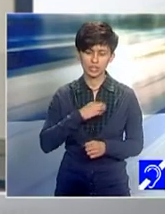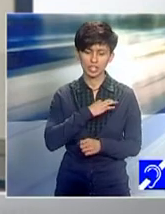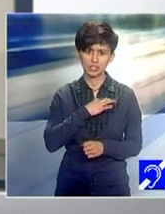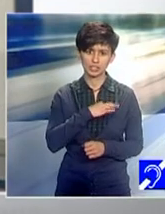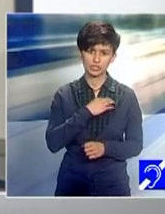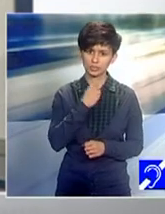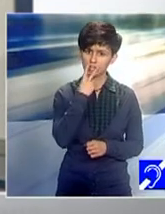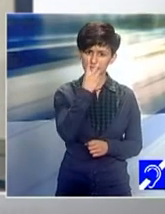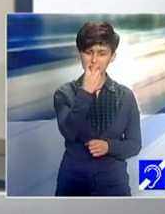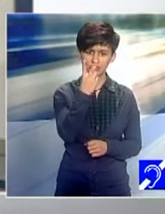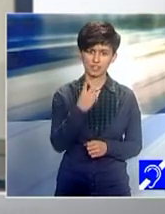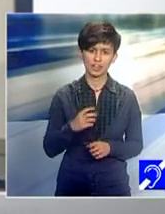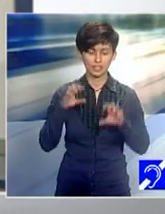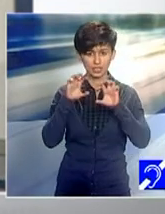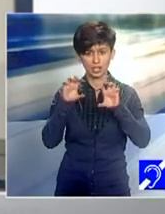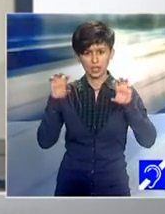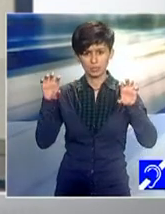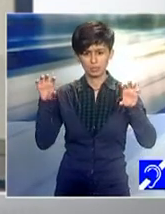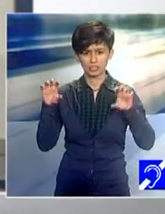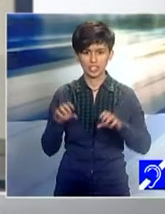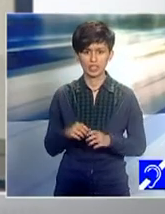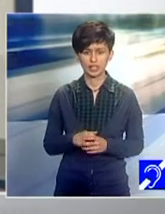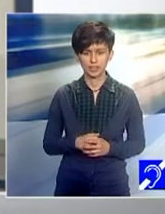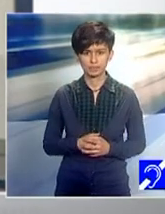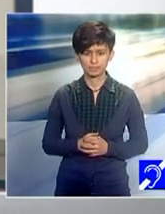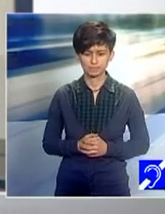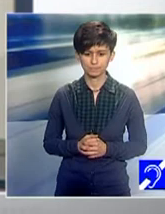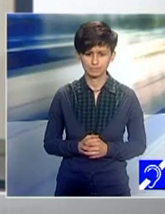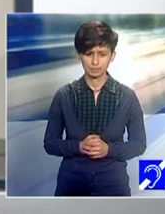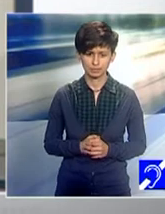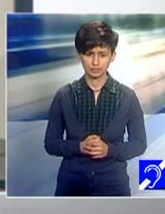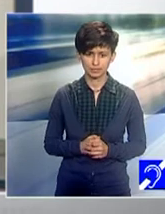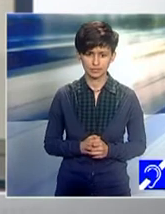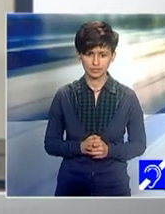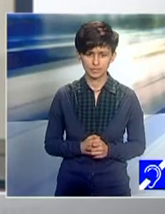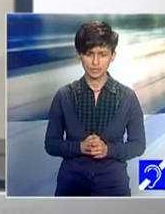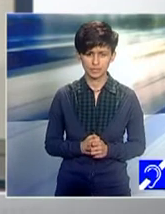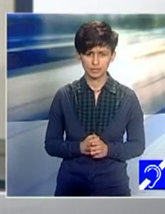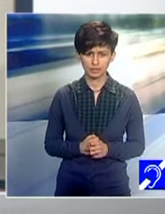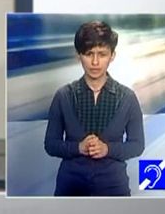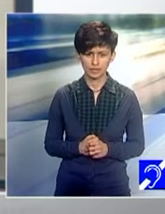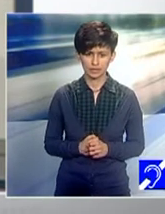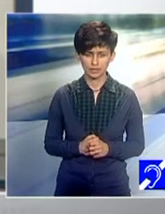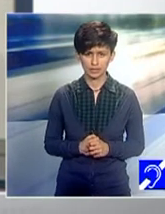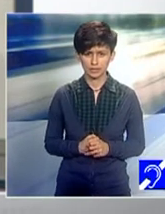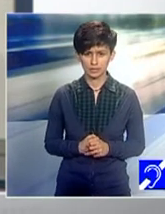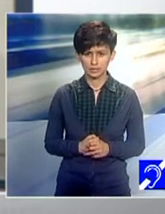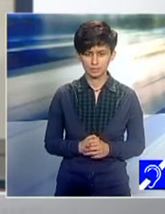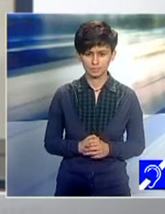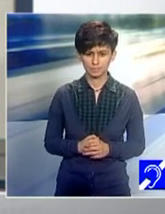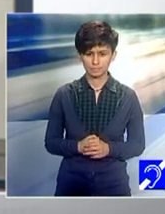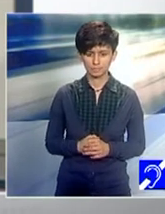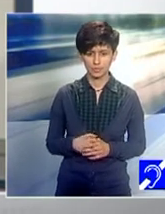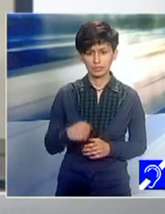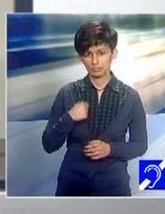muzeele, de fapt personale, ale maghiarilor din zona Colotosec, care